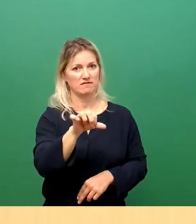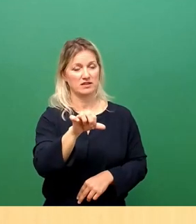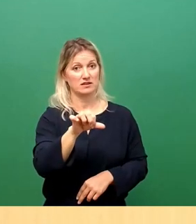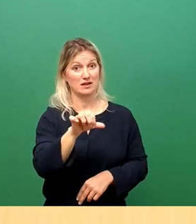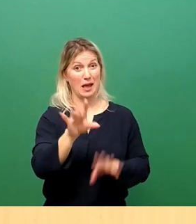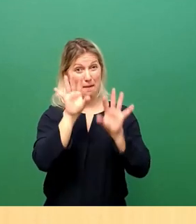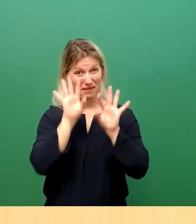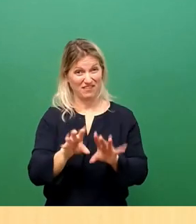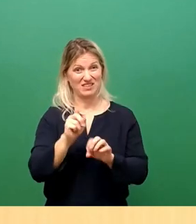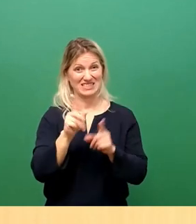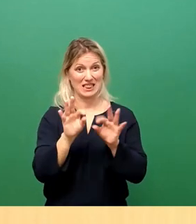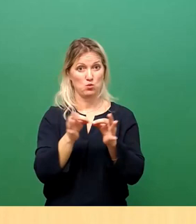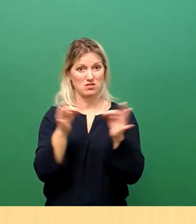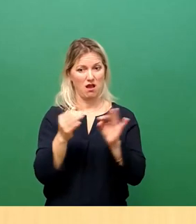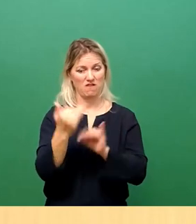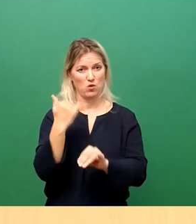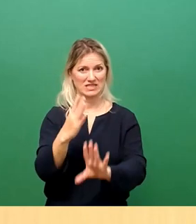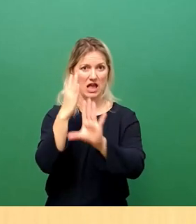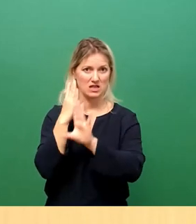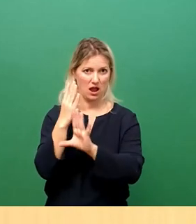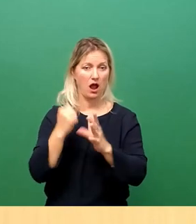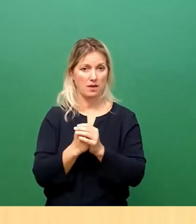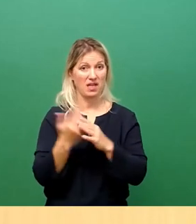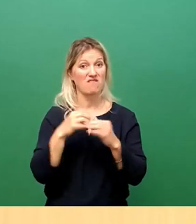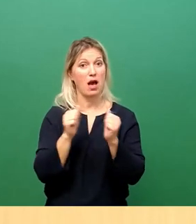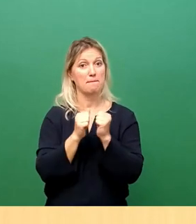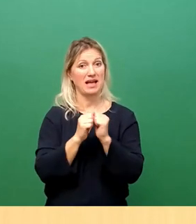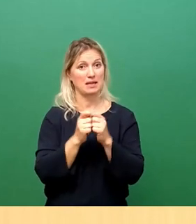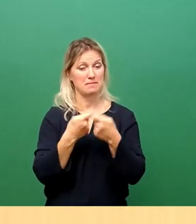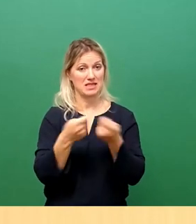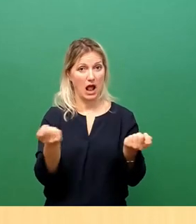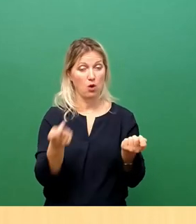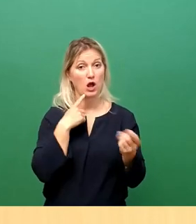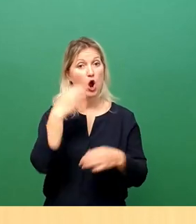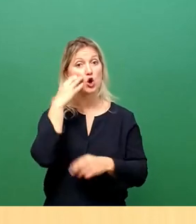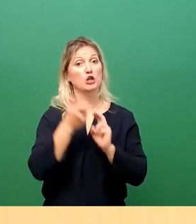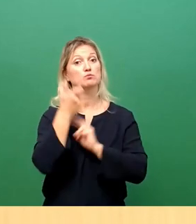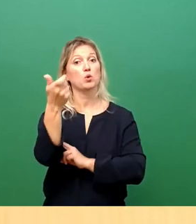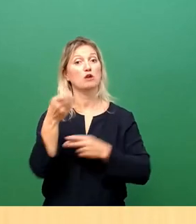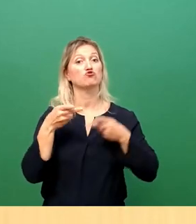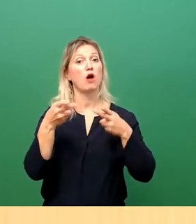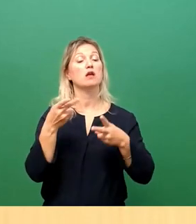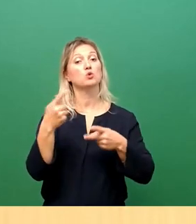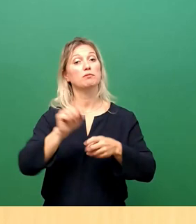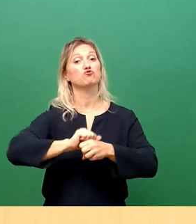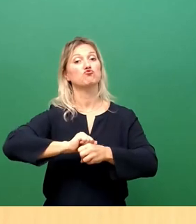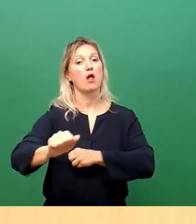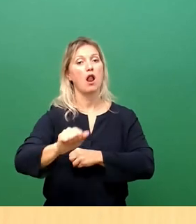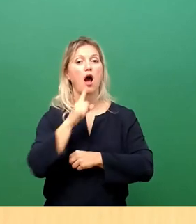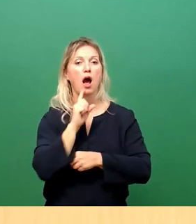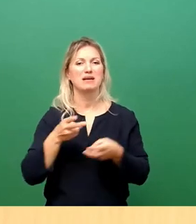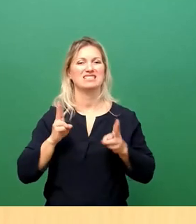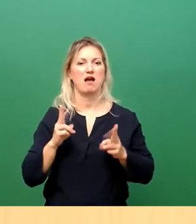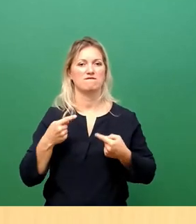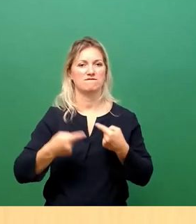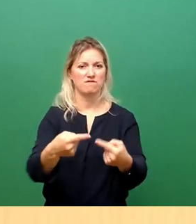zehn Jahren, in einer Pressemitteilung Königsbrücker Straße, schnelles, aber sicheres Verfahren. Meine Damen und Herren, wenn man den Antrag